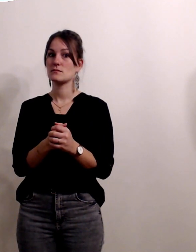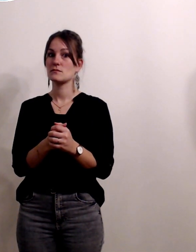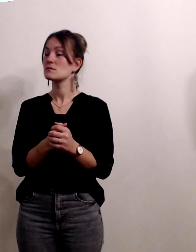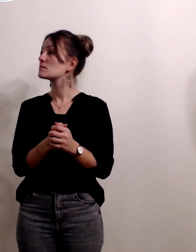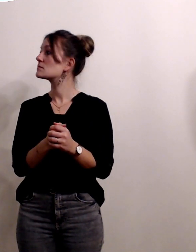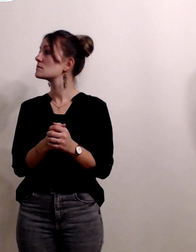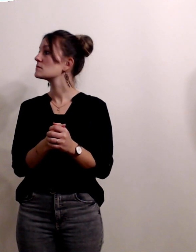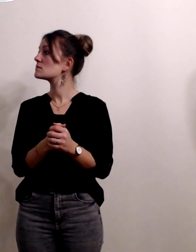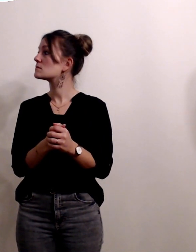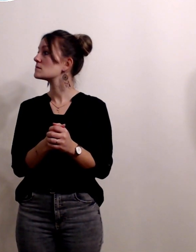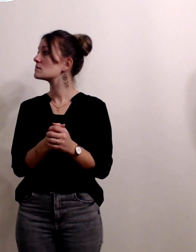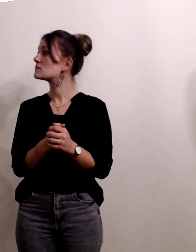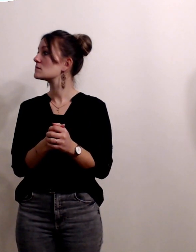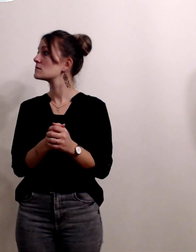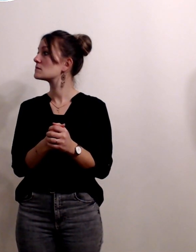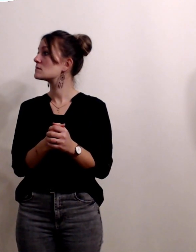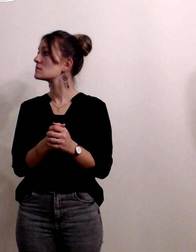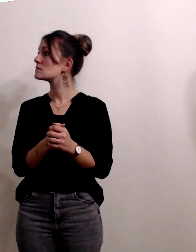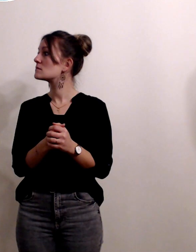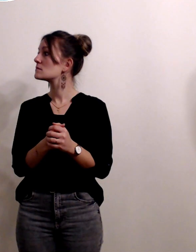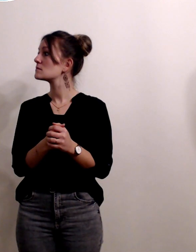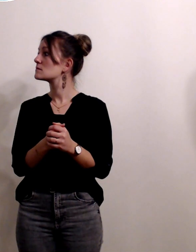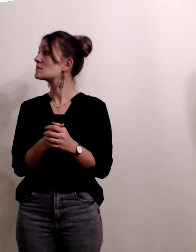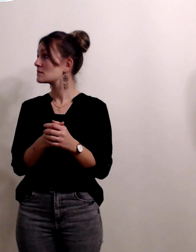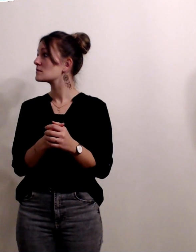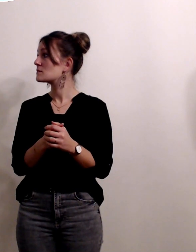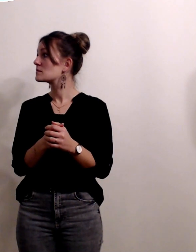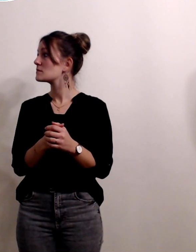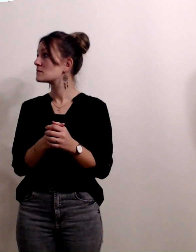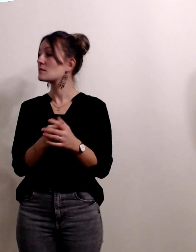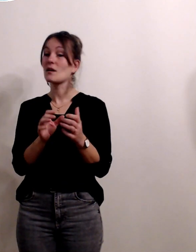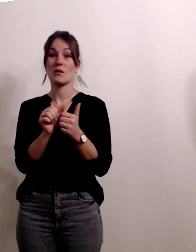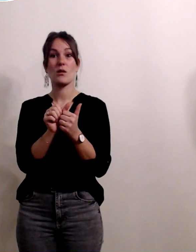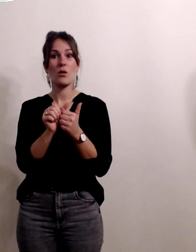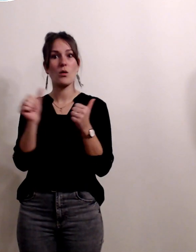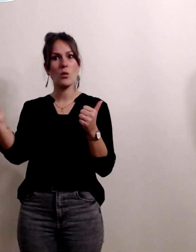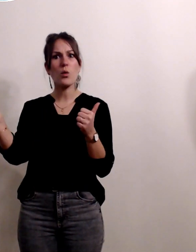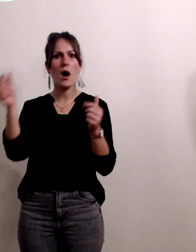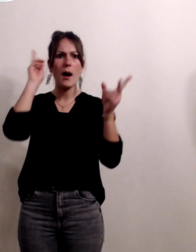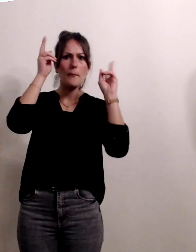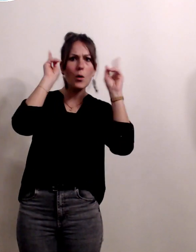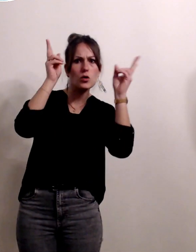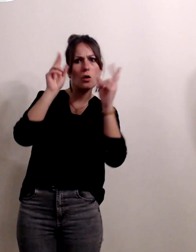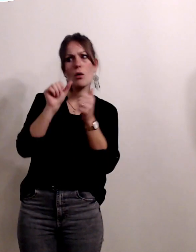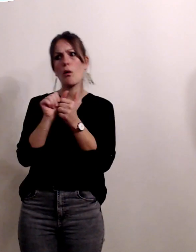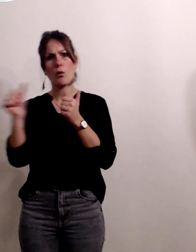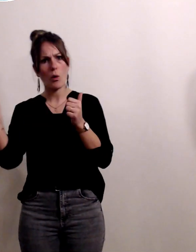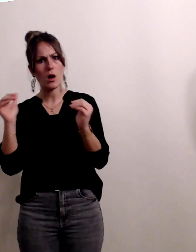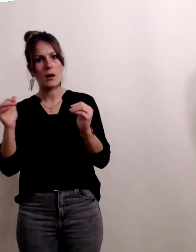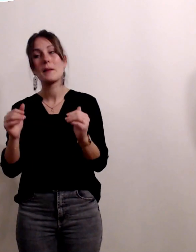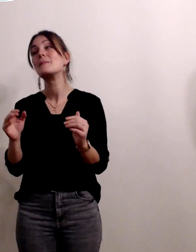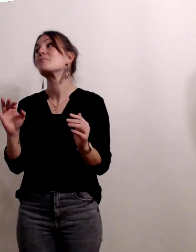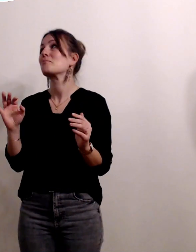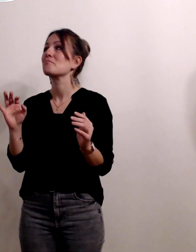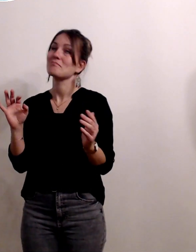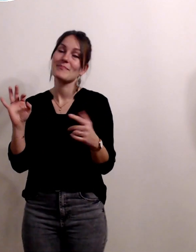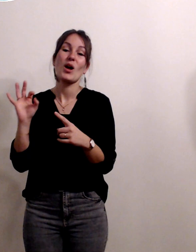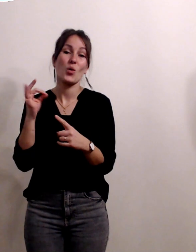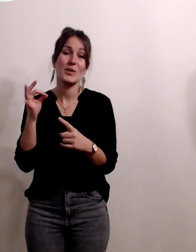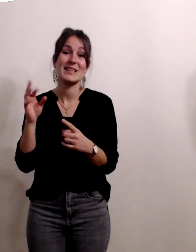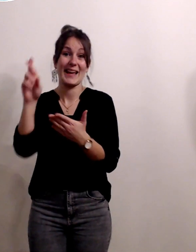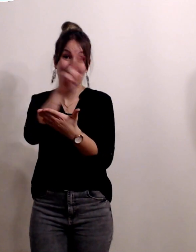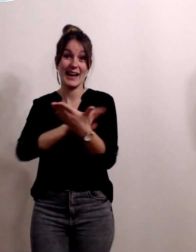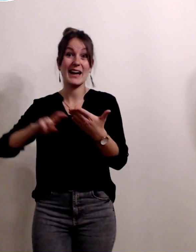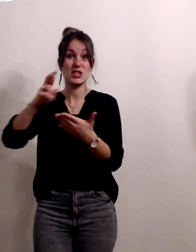à l'hôpital ça fait loin quand même oui de tour oui de tour les distances effectivement les distances dans la